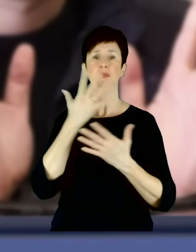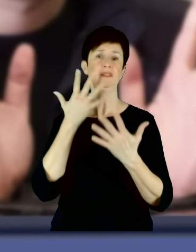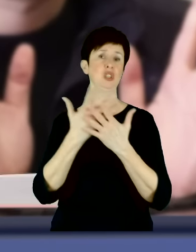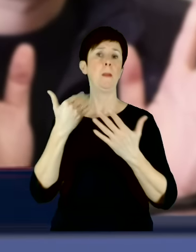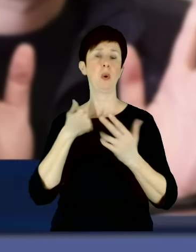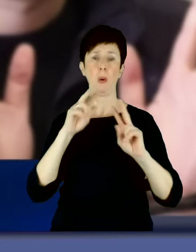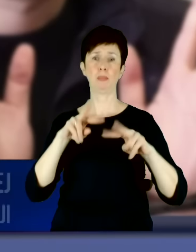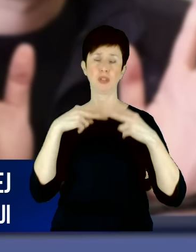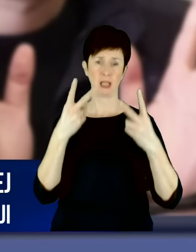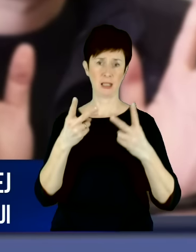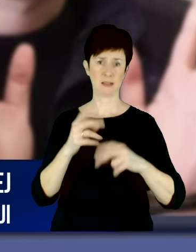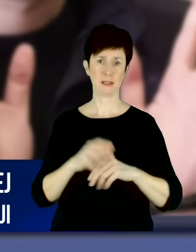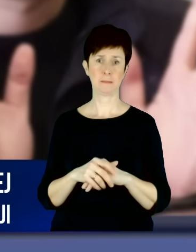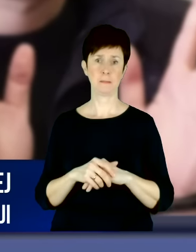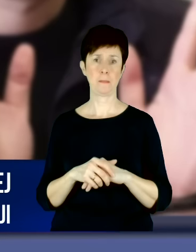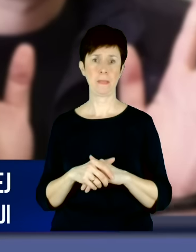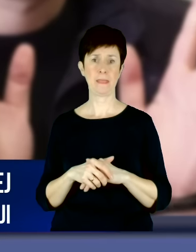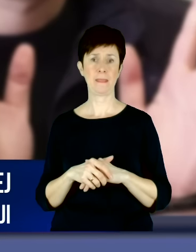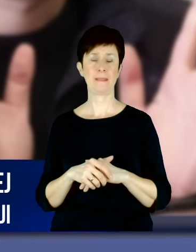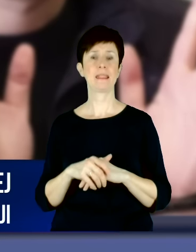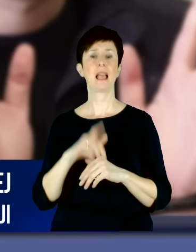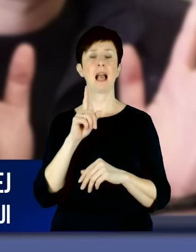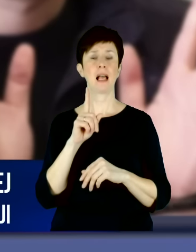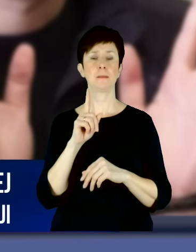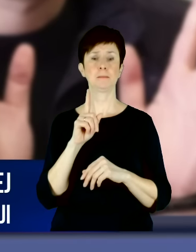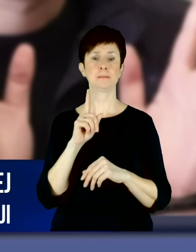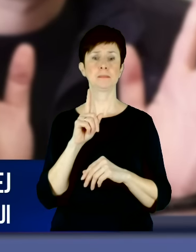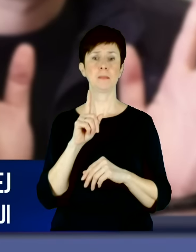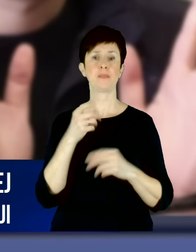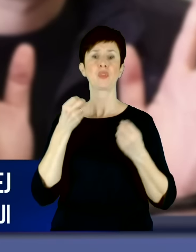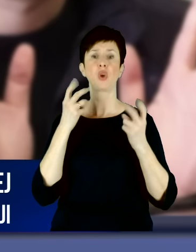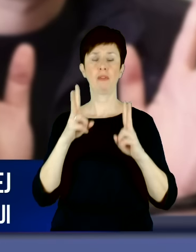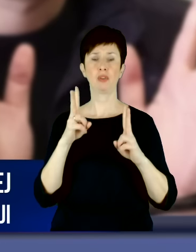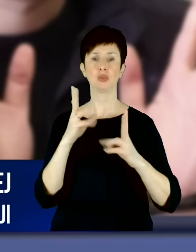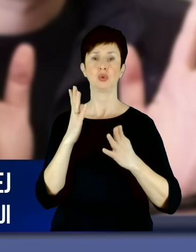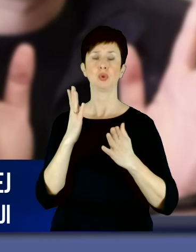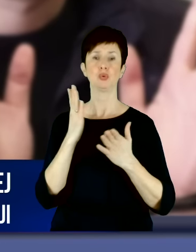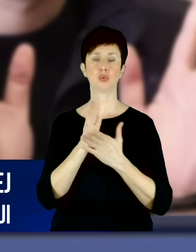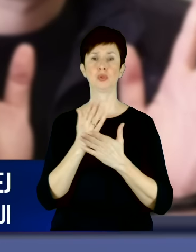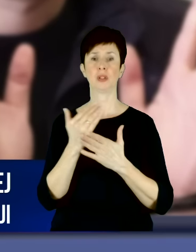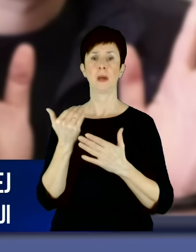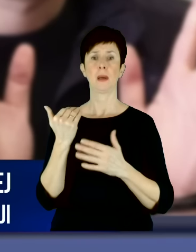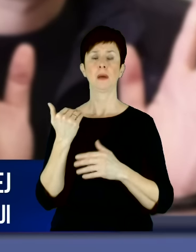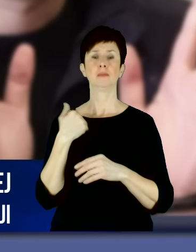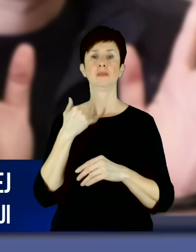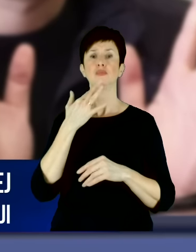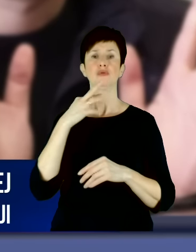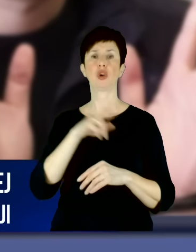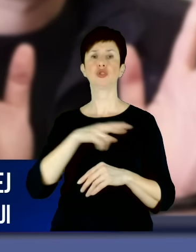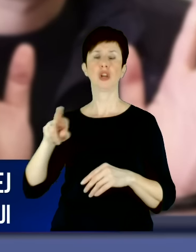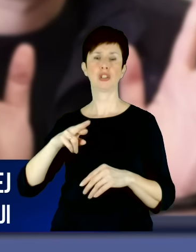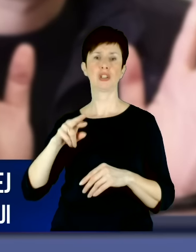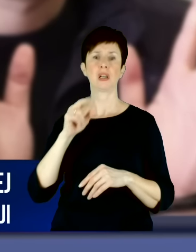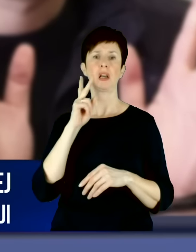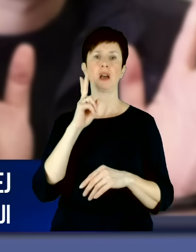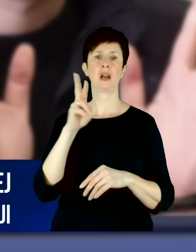nie jest wiarygodne źródło. Bardziej istotne jest to, że oficjalnie już odniósł się do tego rzecznik Kremla pan Pieskow, więc w